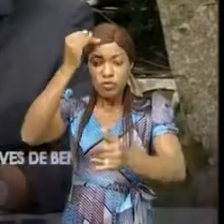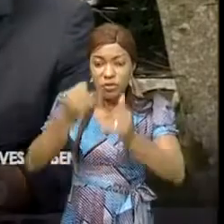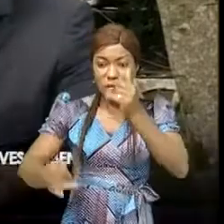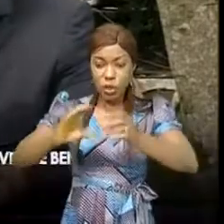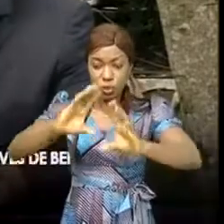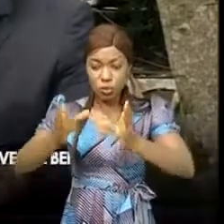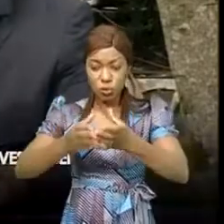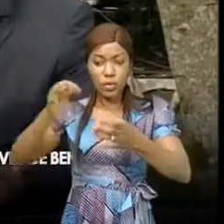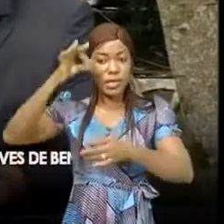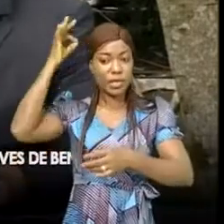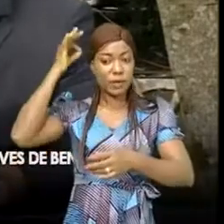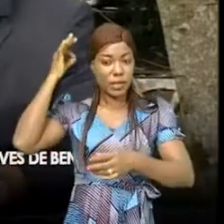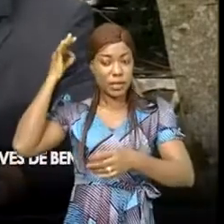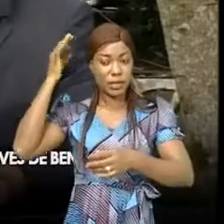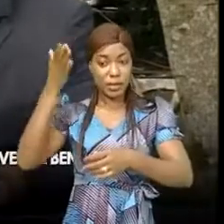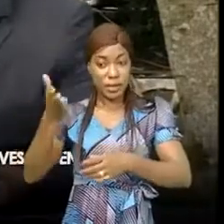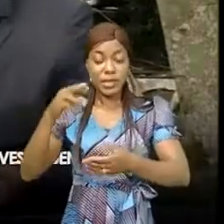ce cancer.